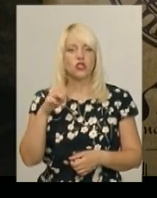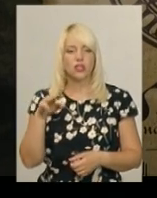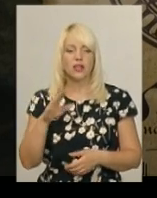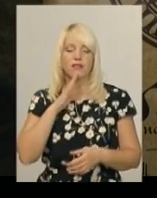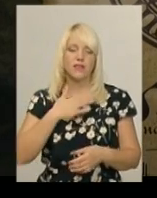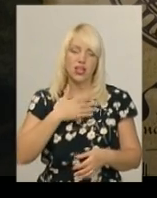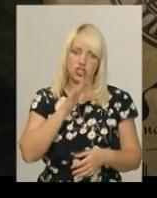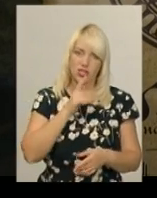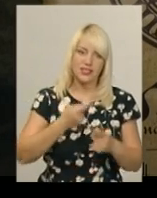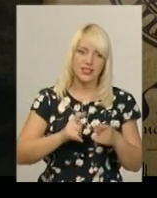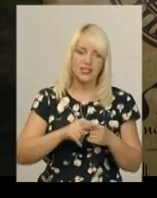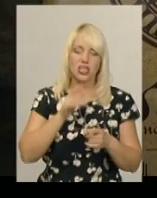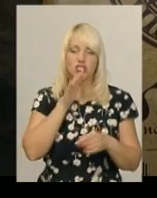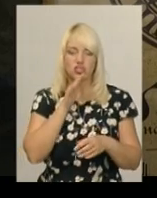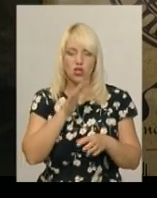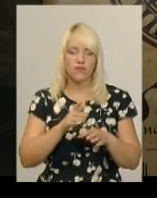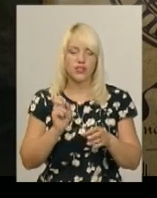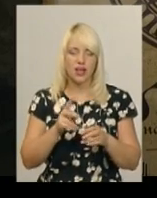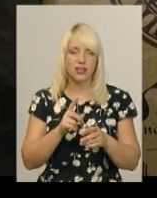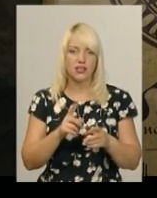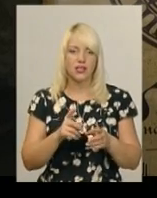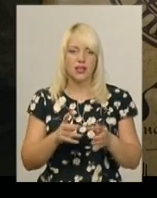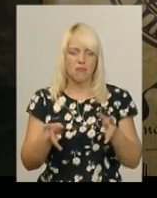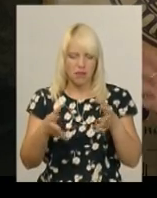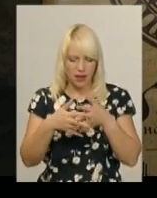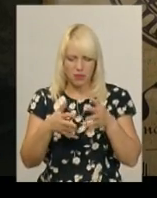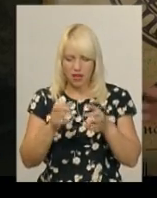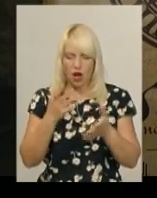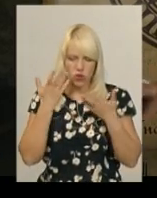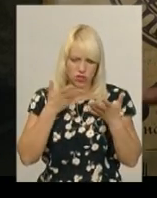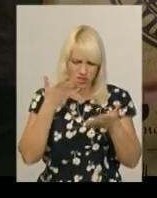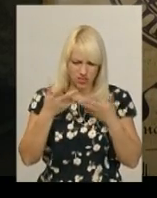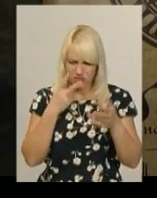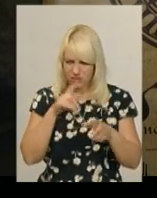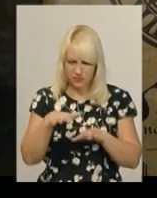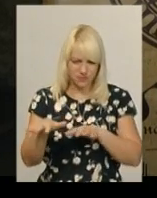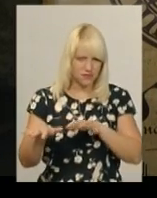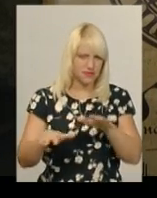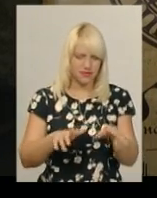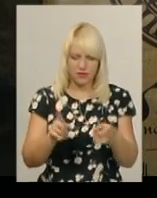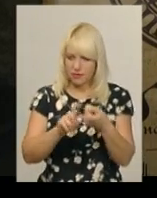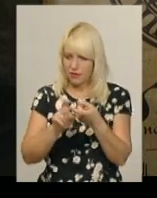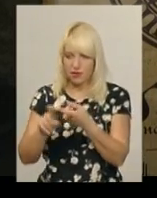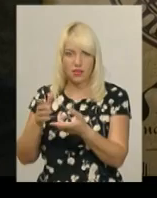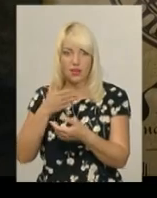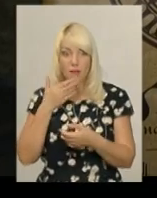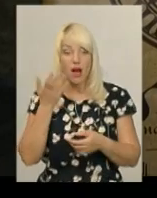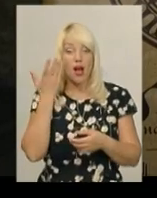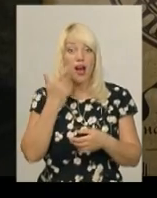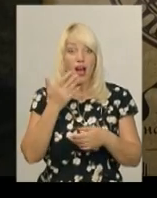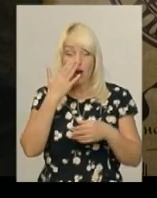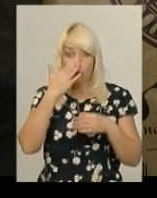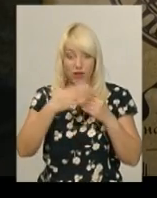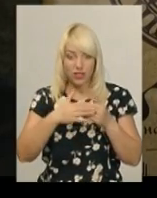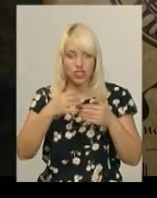такі часові переплетіння. Спочатку, коли читає, читає, йому здається, воно все ніби таке розповзається, воно не пов'язане, але вже ближче до